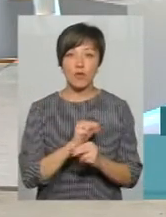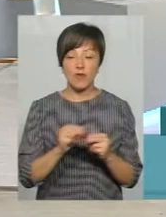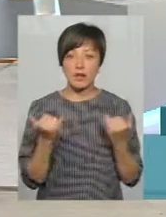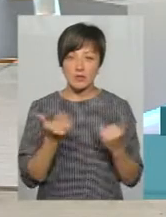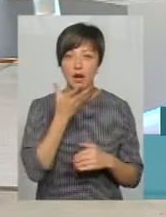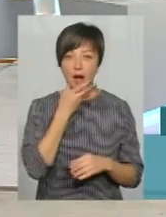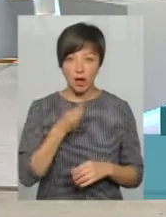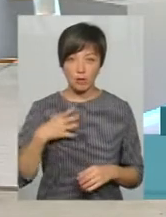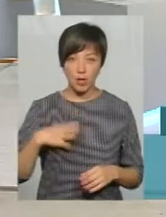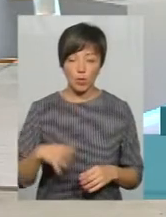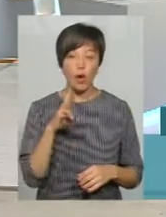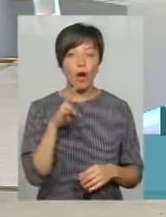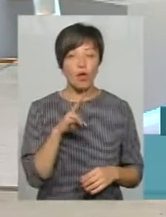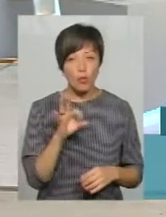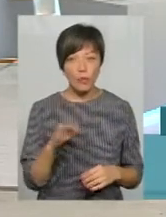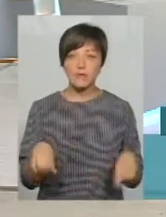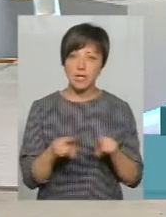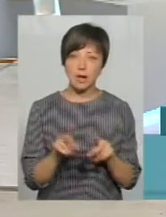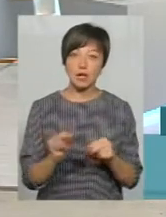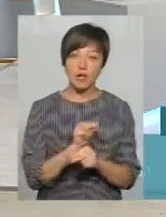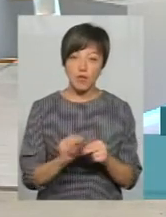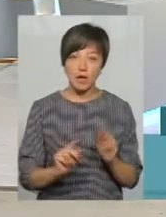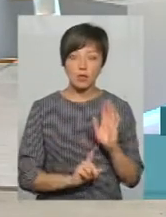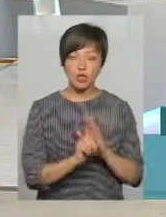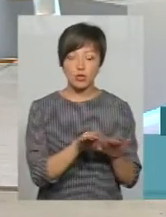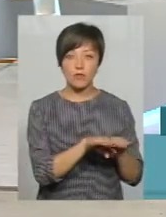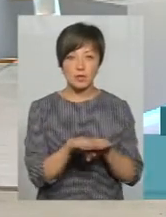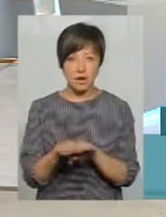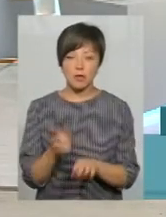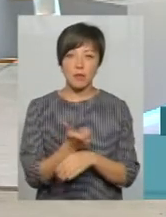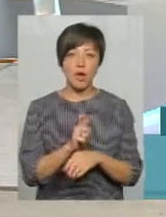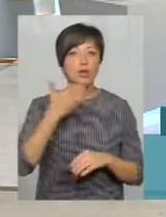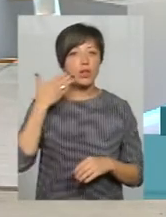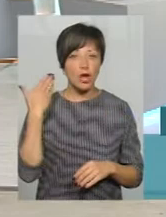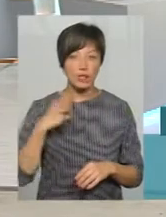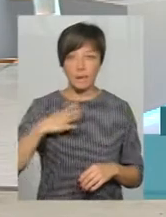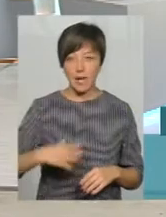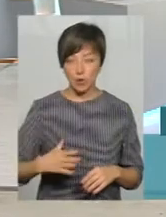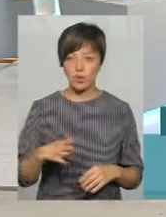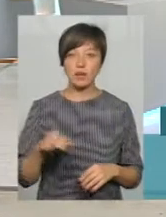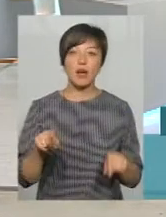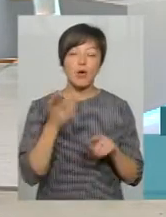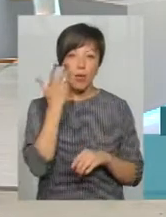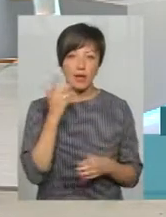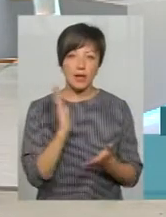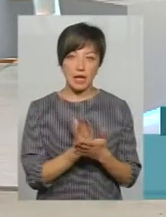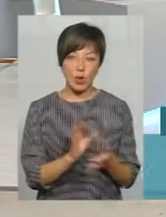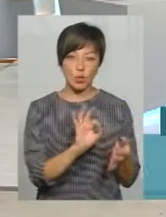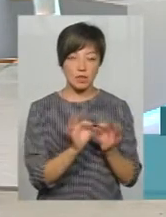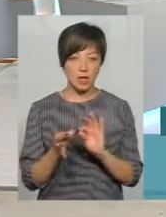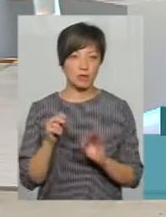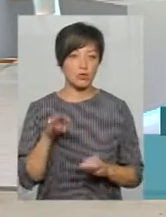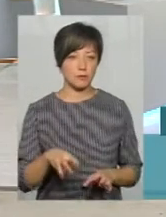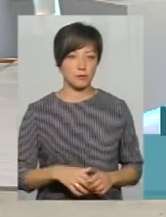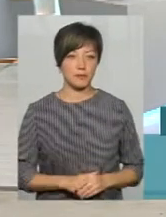зараз гарно переноситься, але все ж таки лікування на початкових стадіях набагато легше переноситься все ж таки вже коли є ускладнення